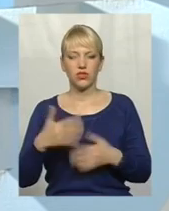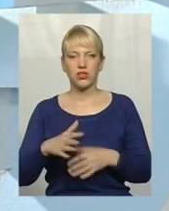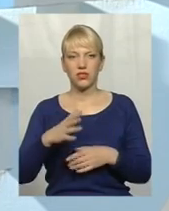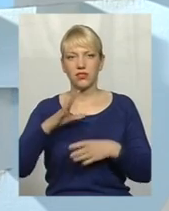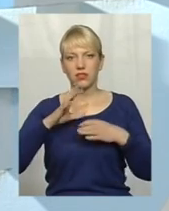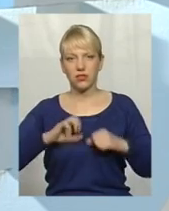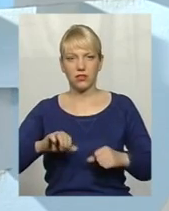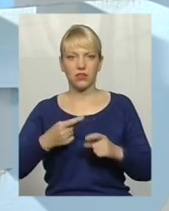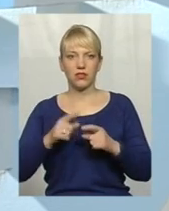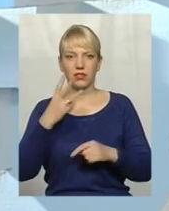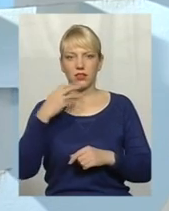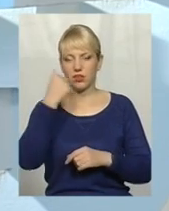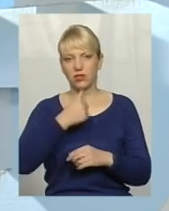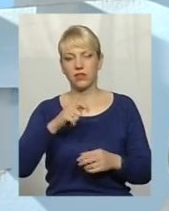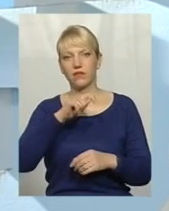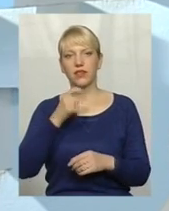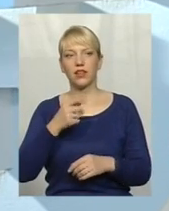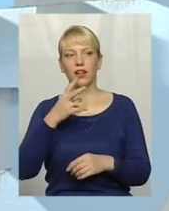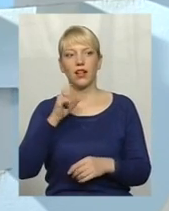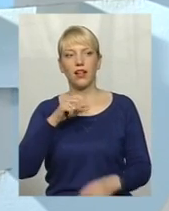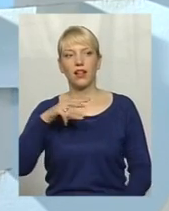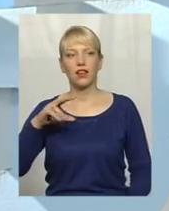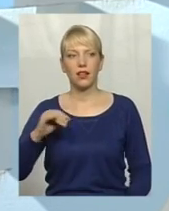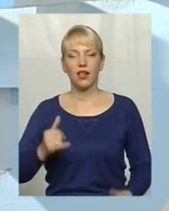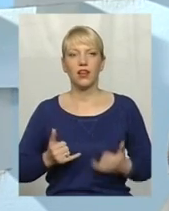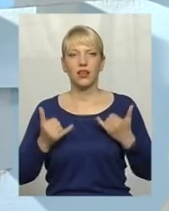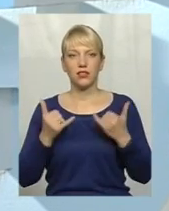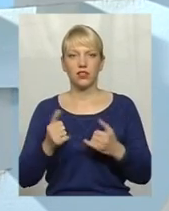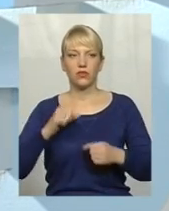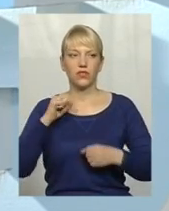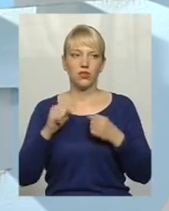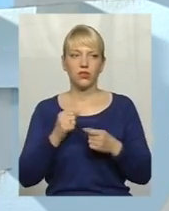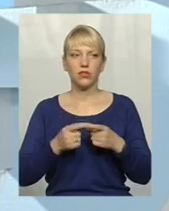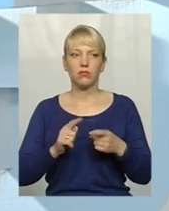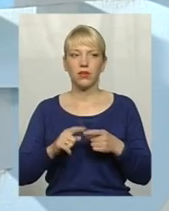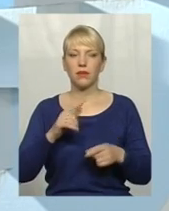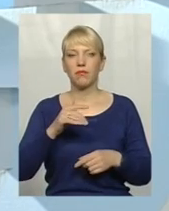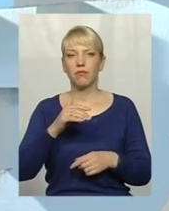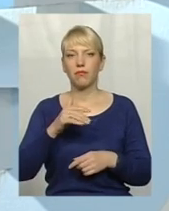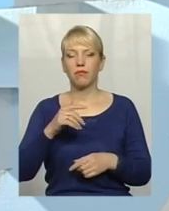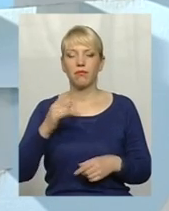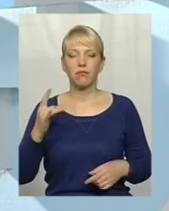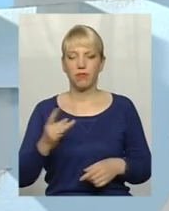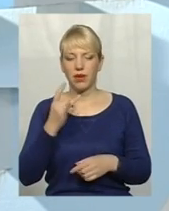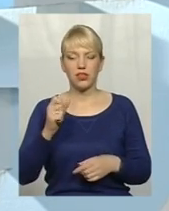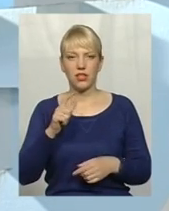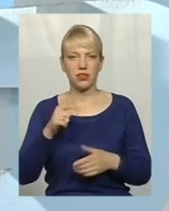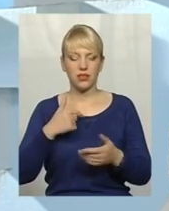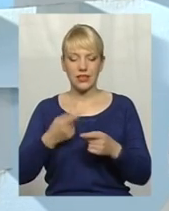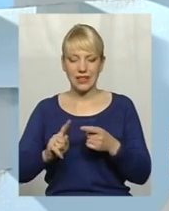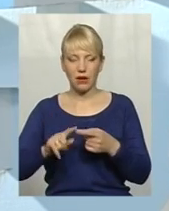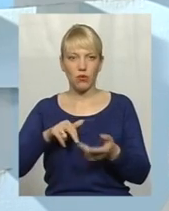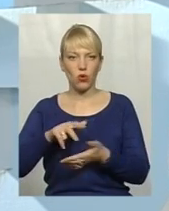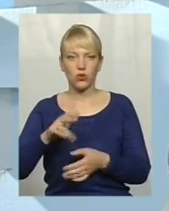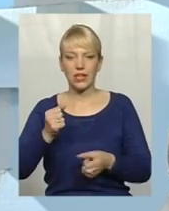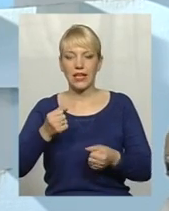рік війна. Але, шановні друзі, ми перший раз це проходимо. І послабляти